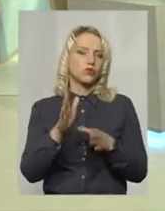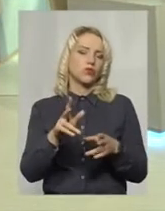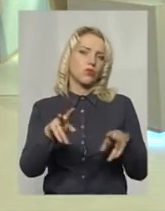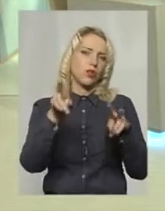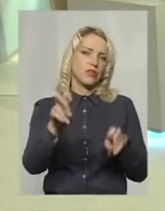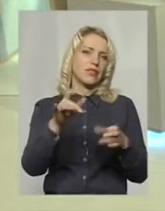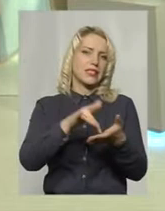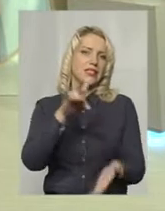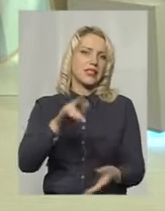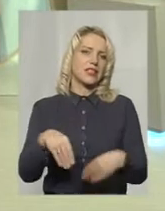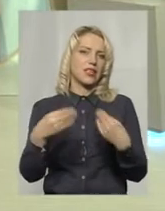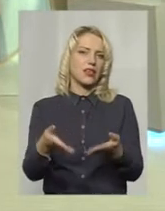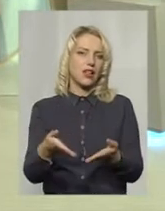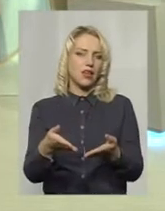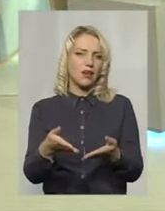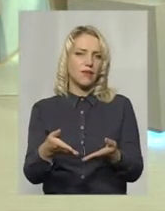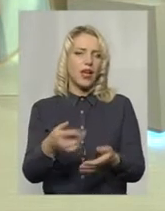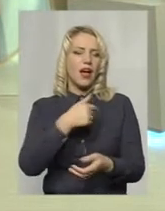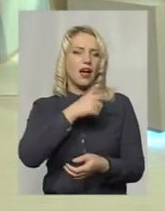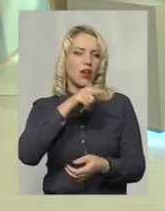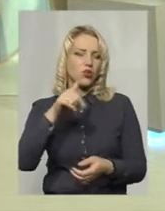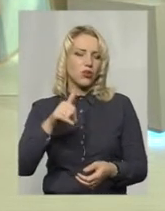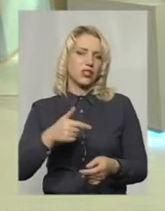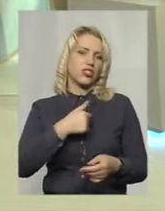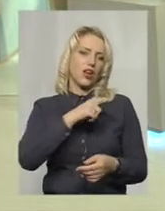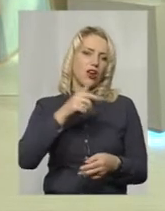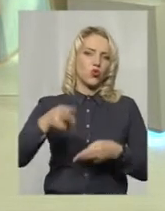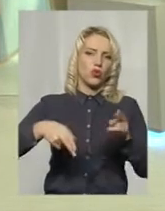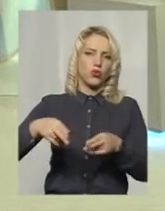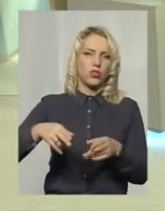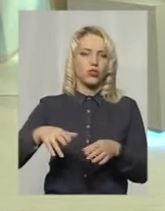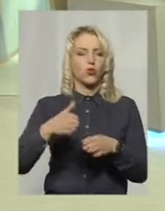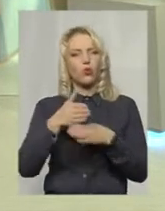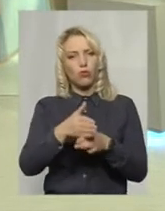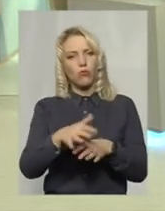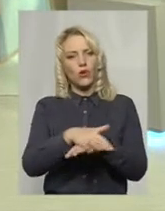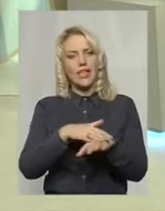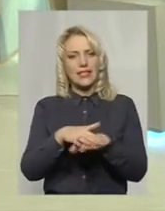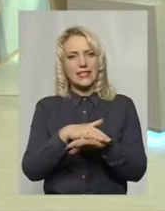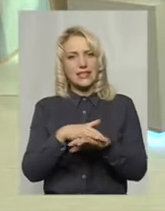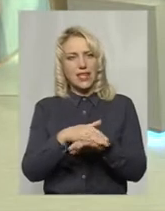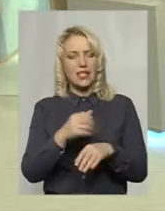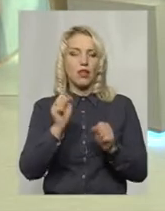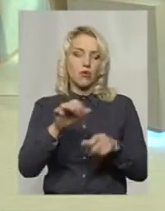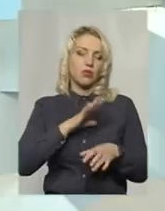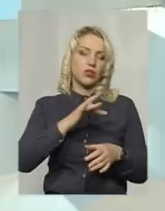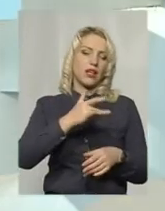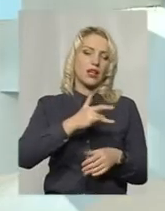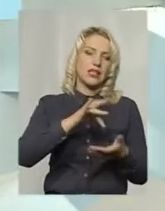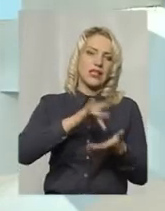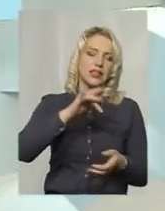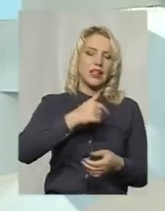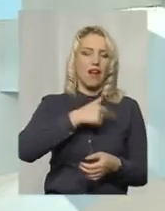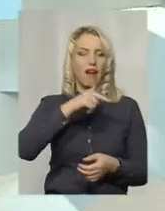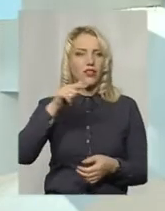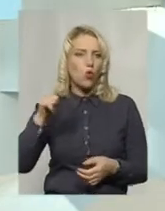називати центром надання кардіологічної та кардіохірургічної допомоги населенню. Можливо, центр кардіології та кардіохірургії, можливо,